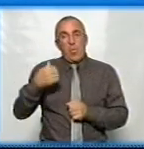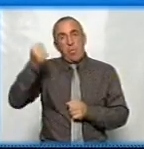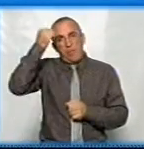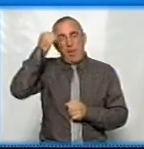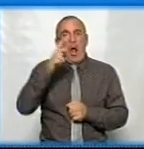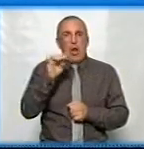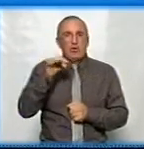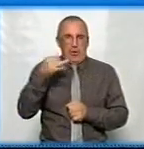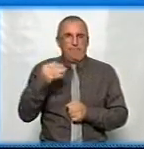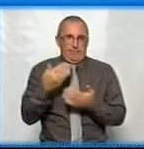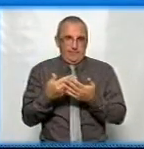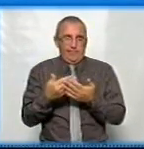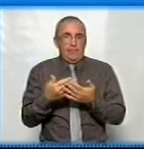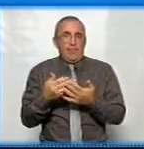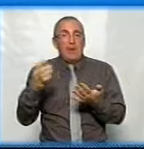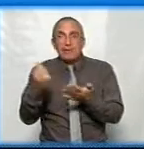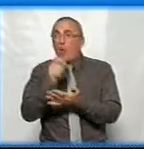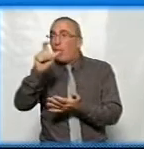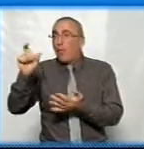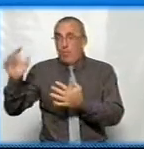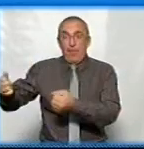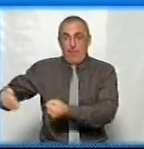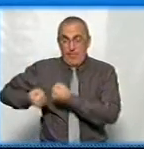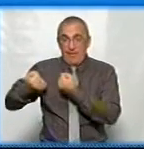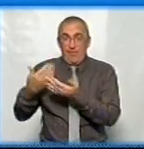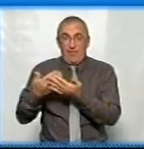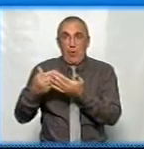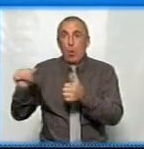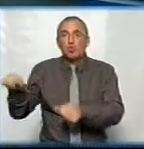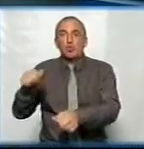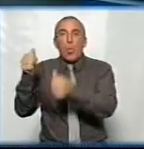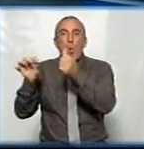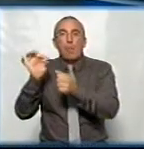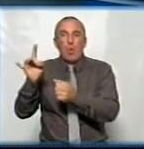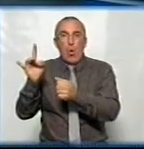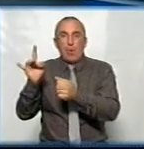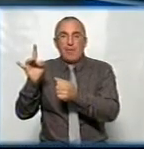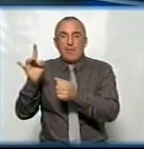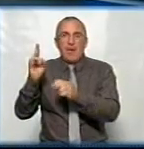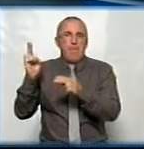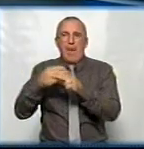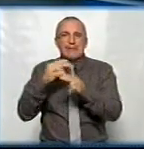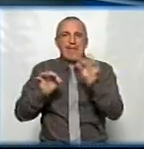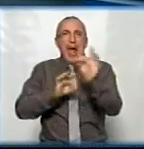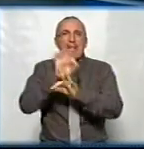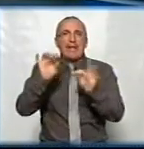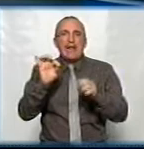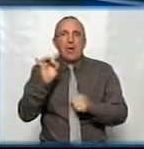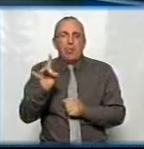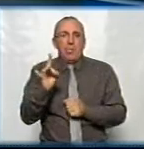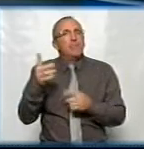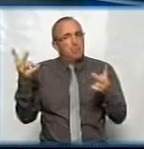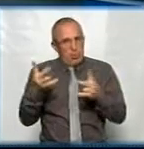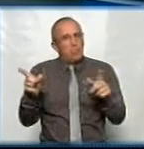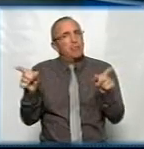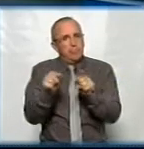Калнишевському, знайти людей, які мене підтримують, ну, принаймні, скульптора. Можна би з архітекторів. Ні, потрібно з